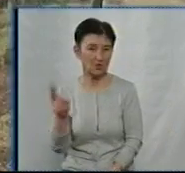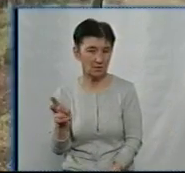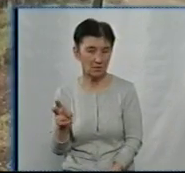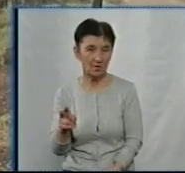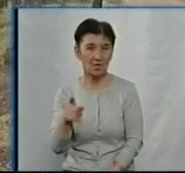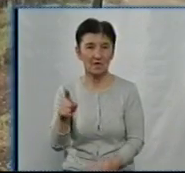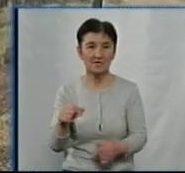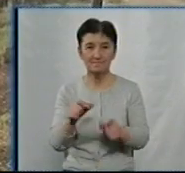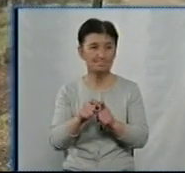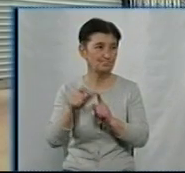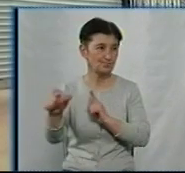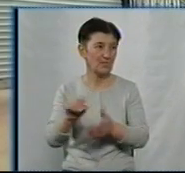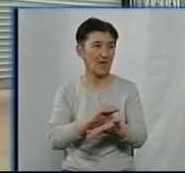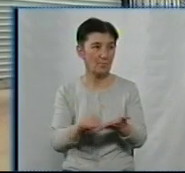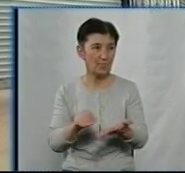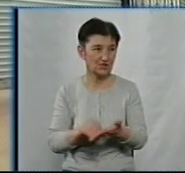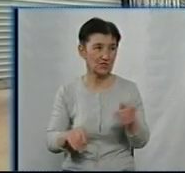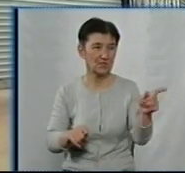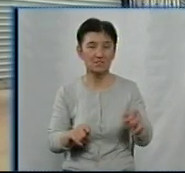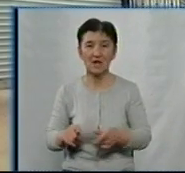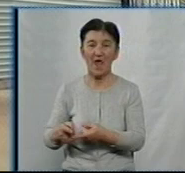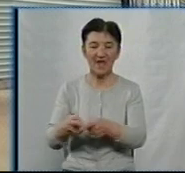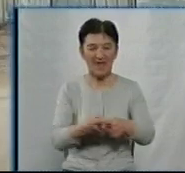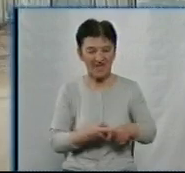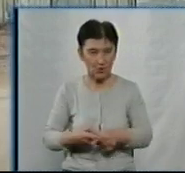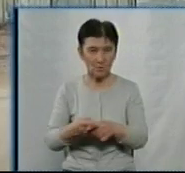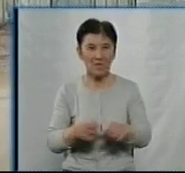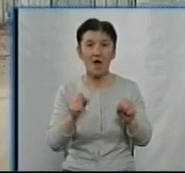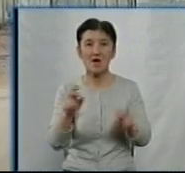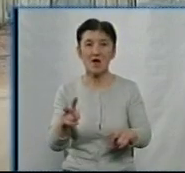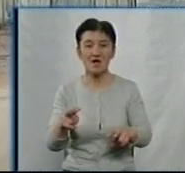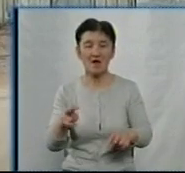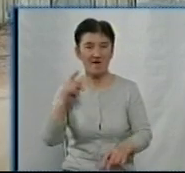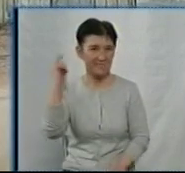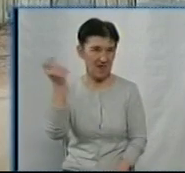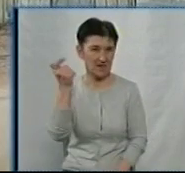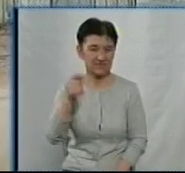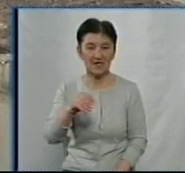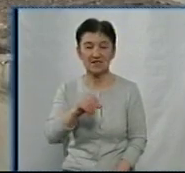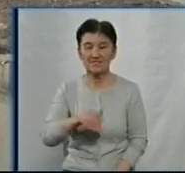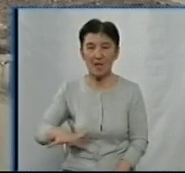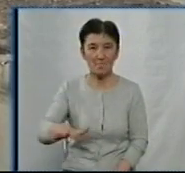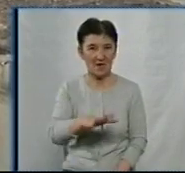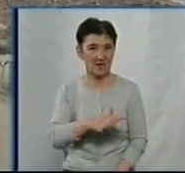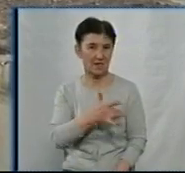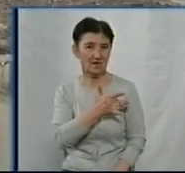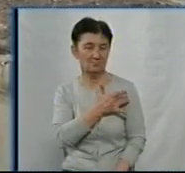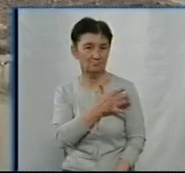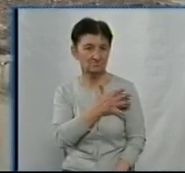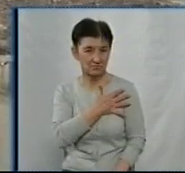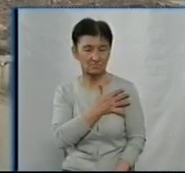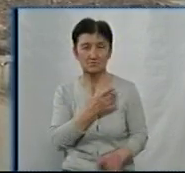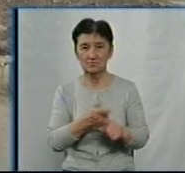Зокрема, у відповіді пишуть, що акціонерне товариство «Гідросила» як власник земельної ділянки не потребує будь-яких дозволів від